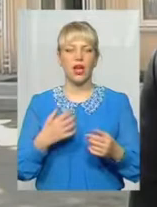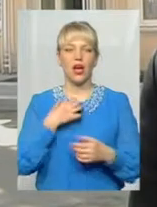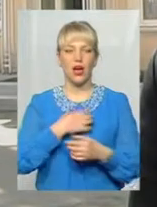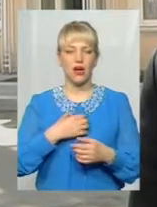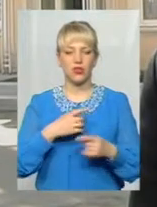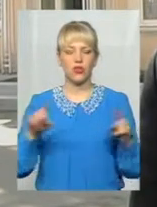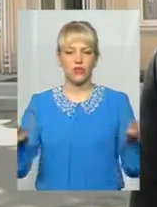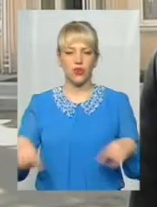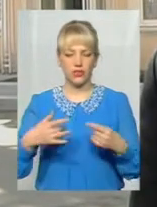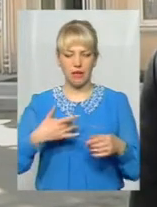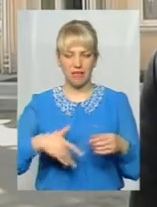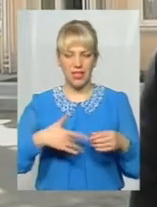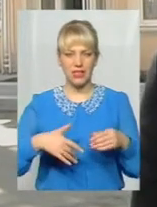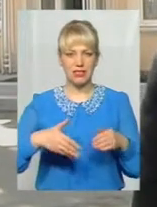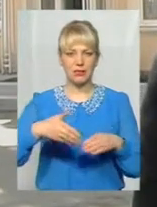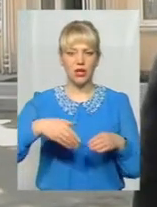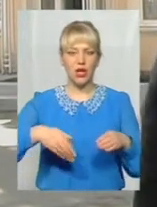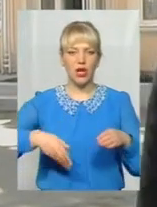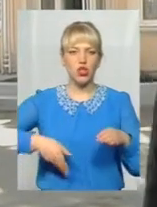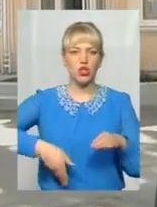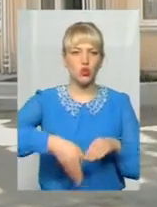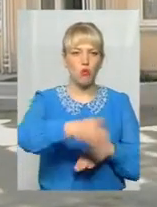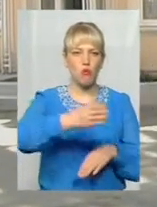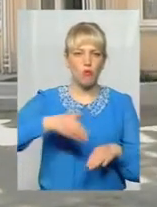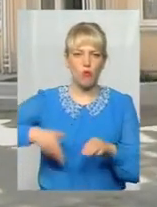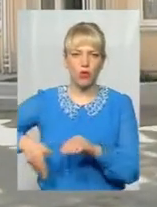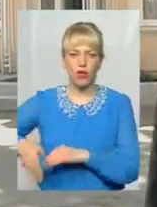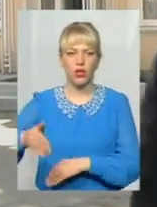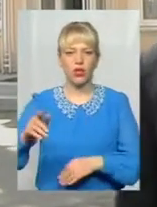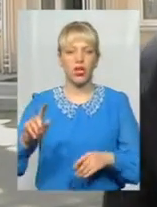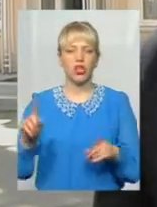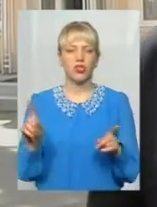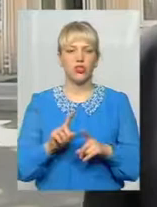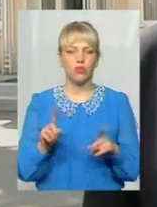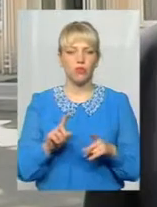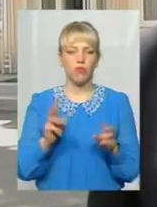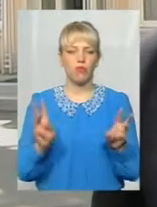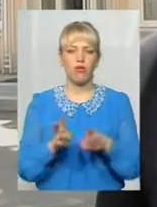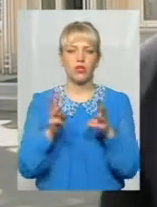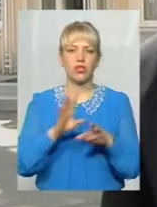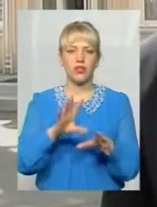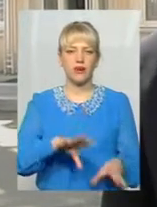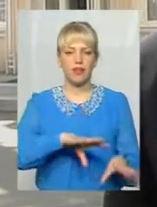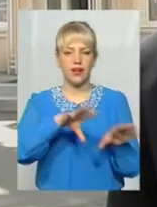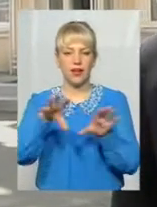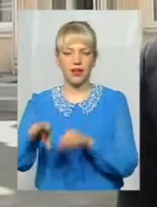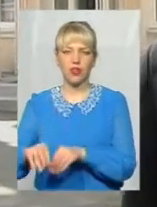смуги між польовими гідями і лісовими, щоб пожежа не перекинулась на лісові масиви.